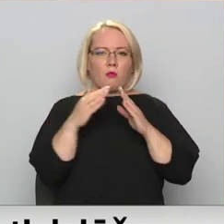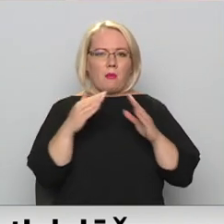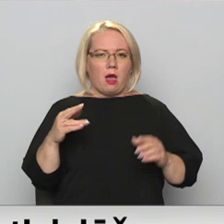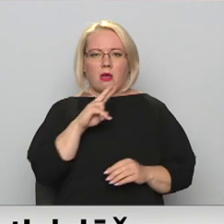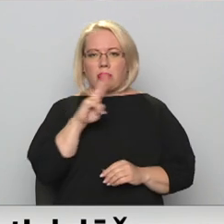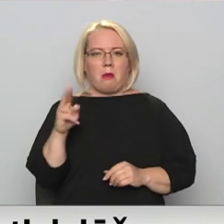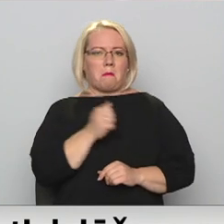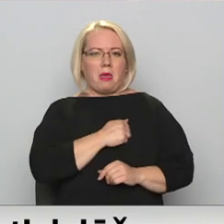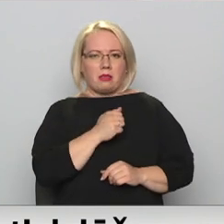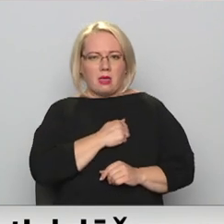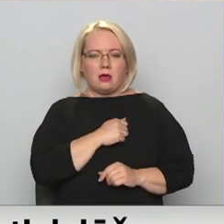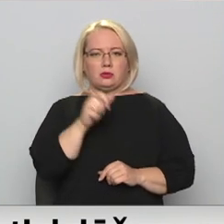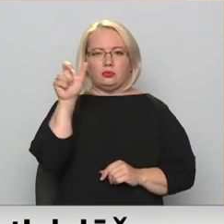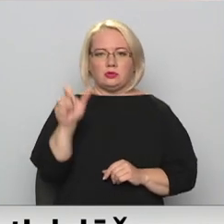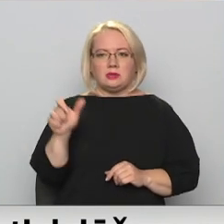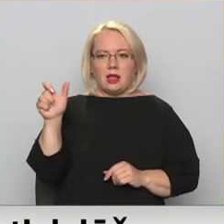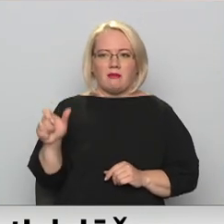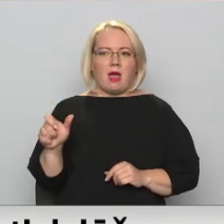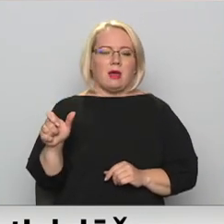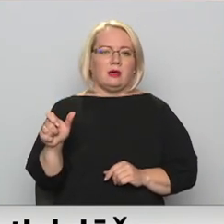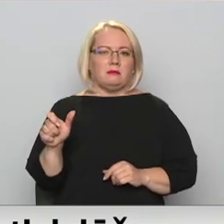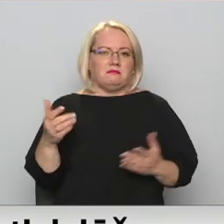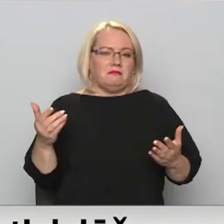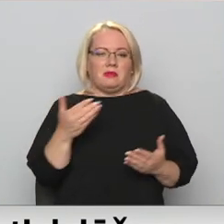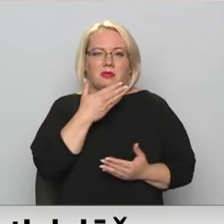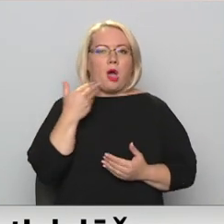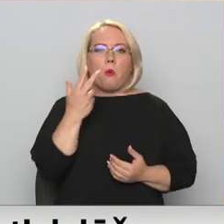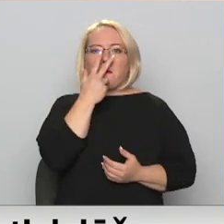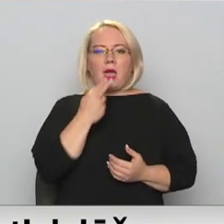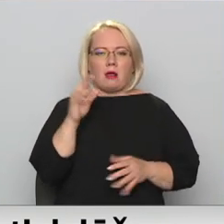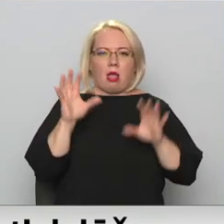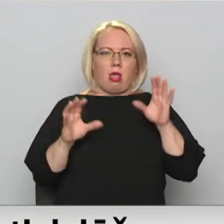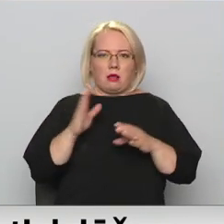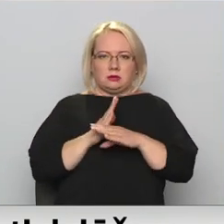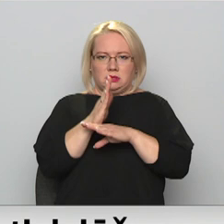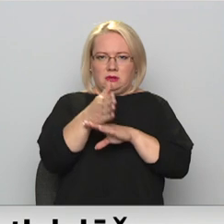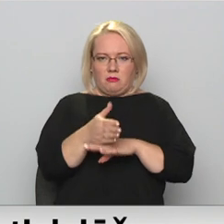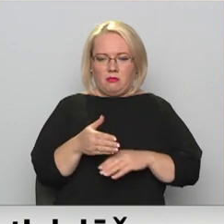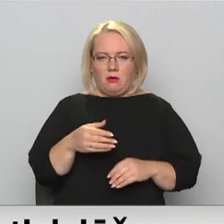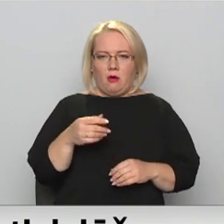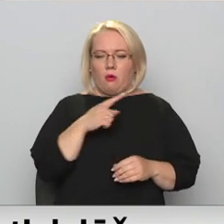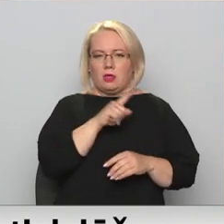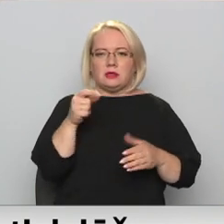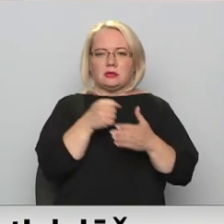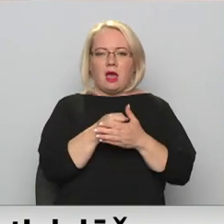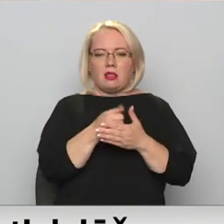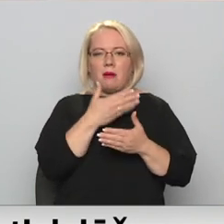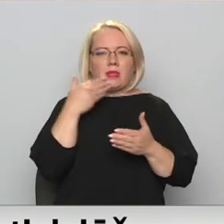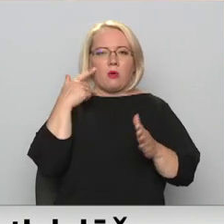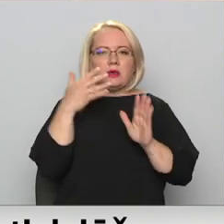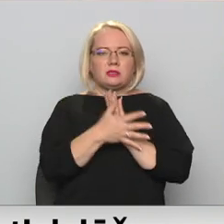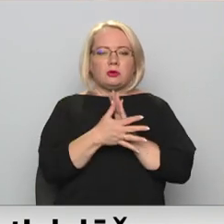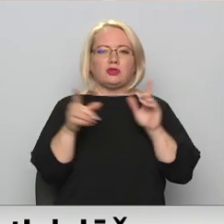cilvēki nav pie tā pieraduši un līdz galam nav sapratuši tādas lietas,